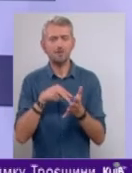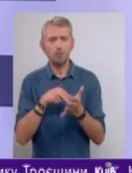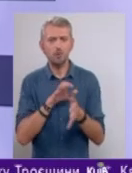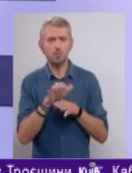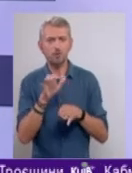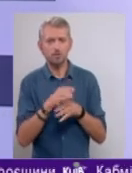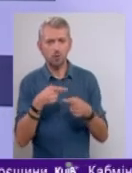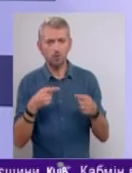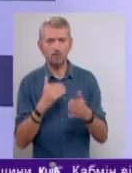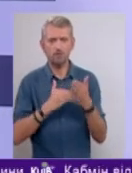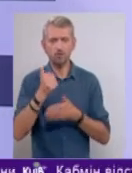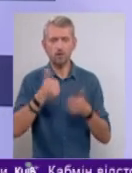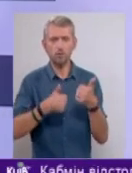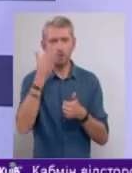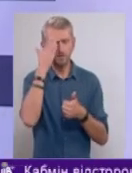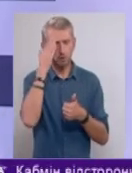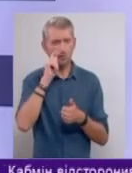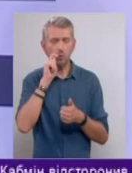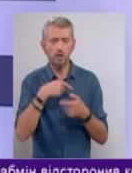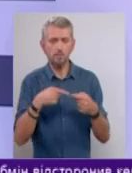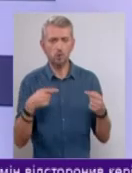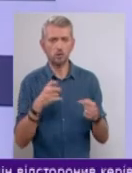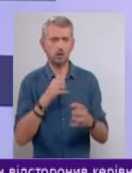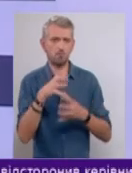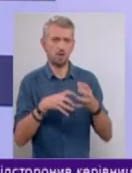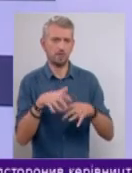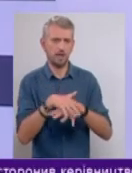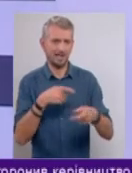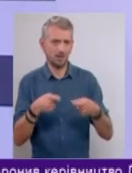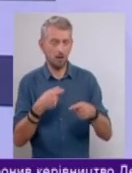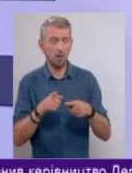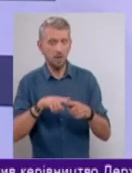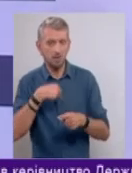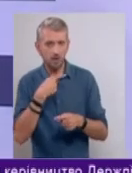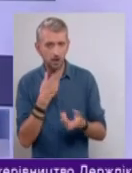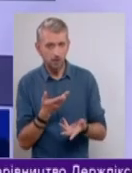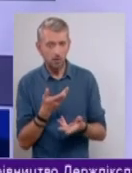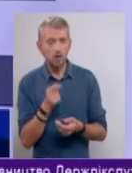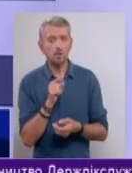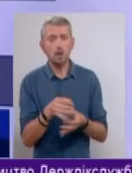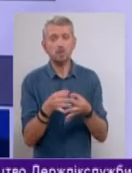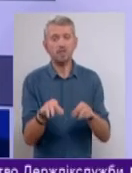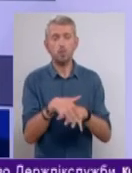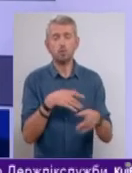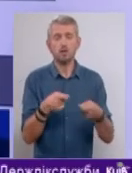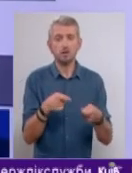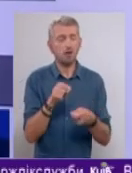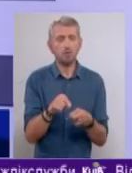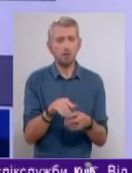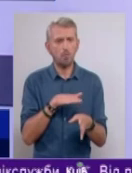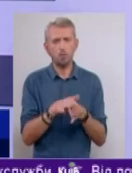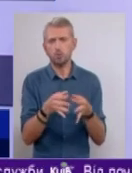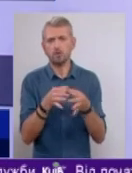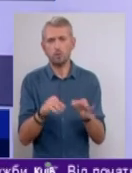продукции, выше конкурентноспособность украинской продукции на мировых рынках. Вот мы об этом говорим. Поэтому, но там свободный рынок, там, собственно говоря, абсолютно